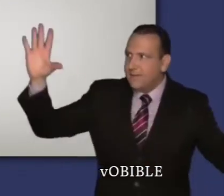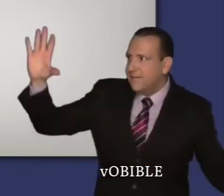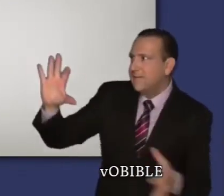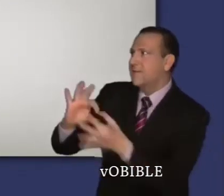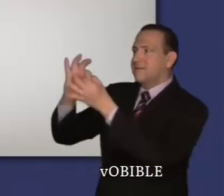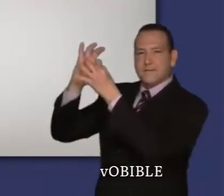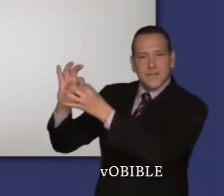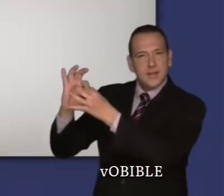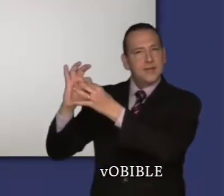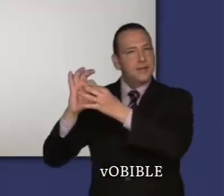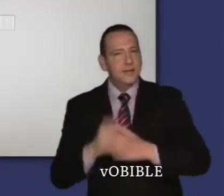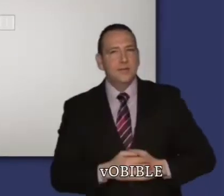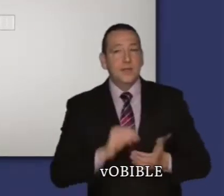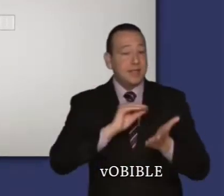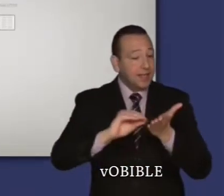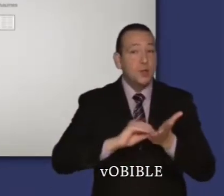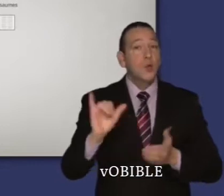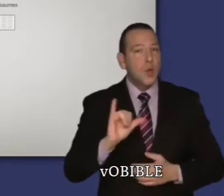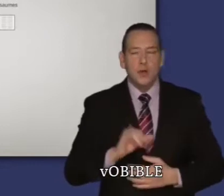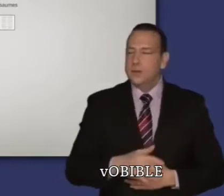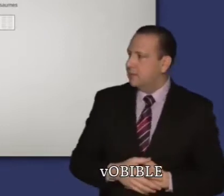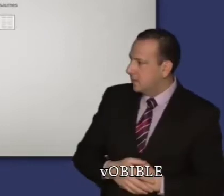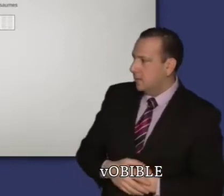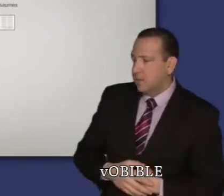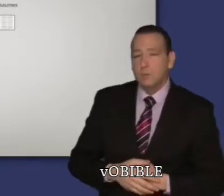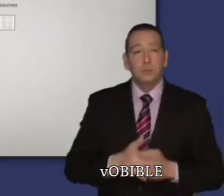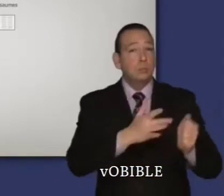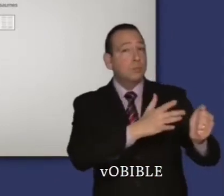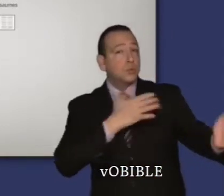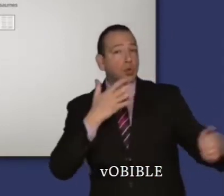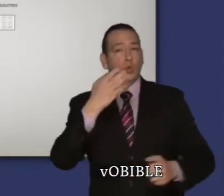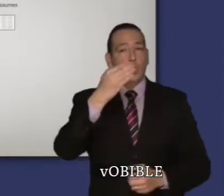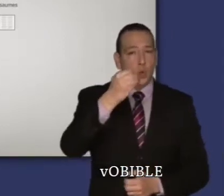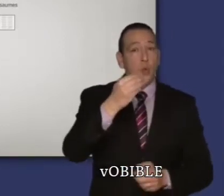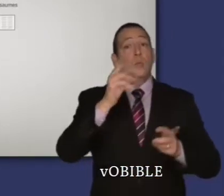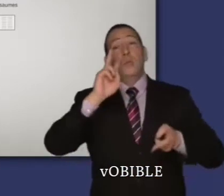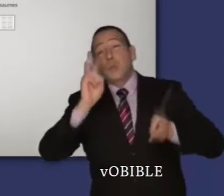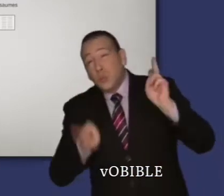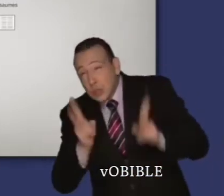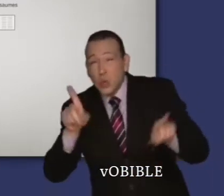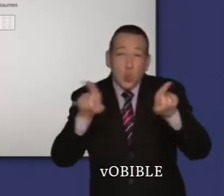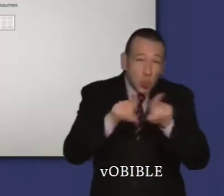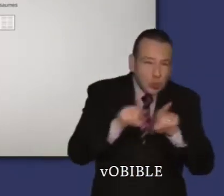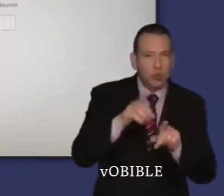ainsi que le Livre de Job, le psaume 90 et peut-être aussi le psaume 91.